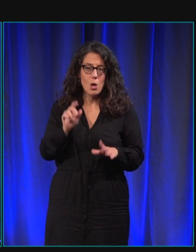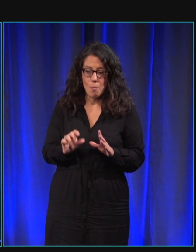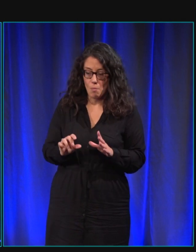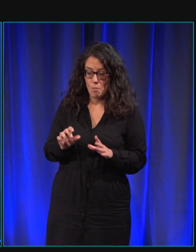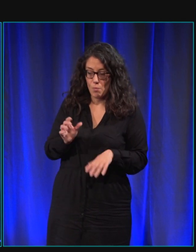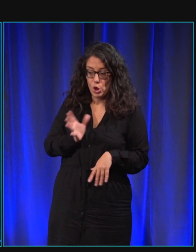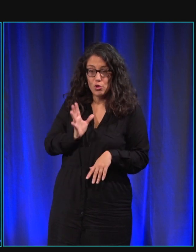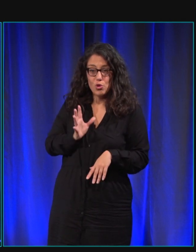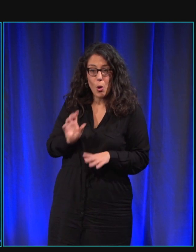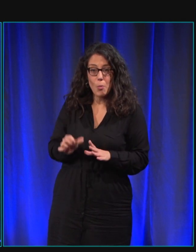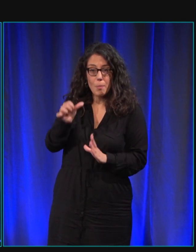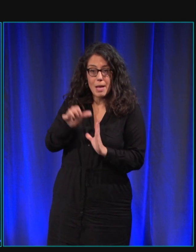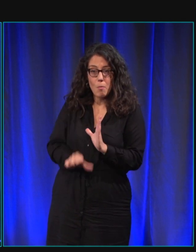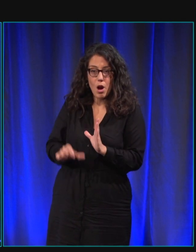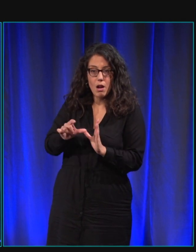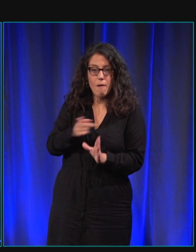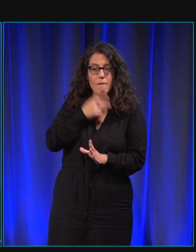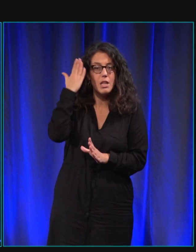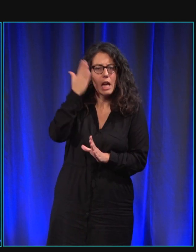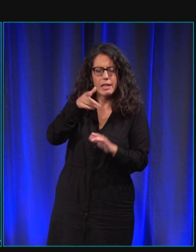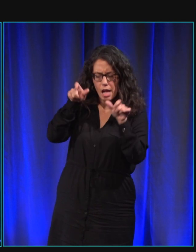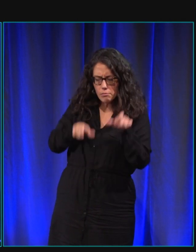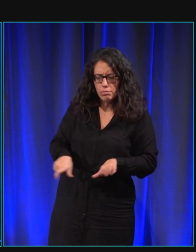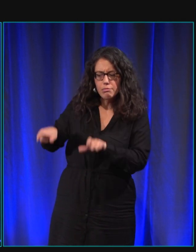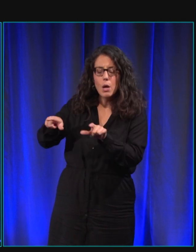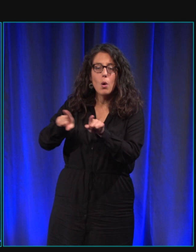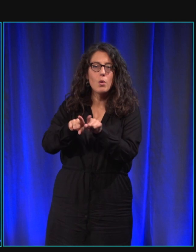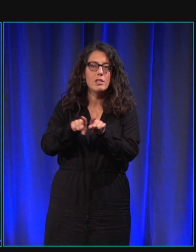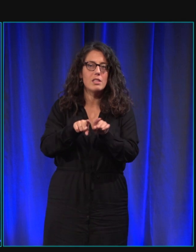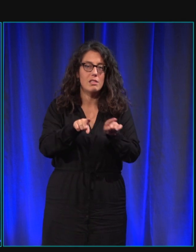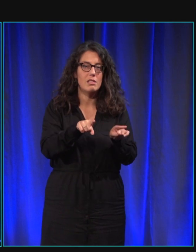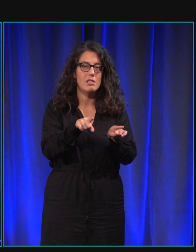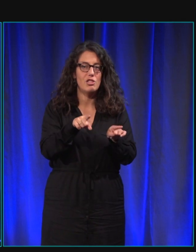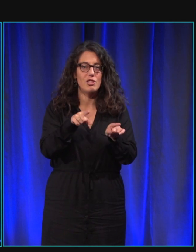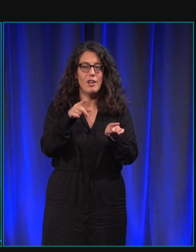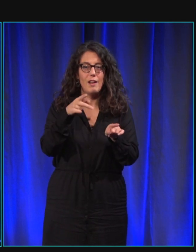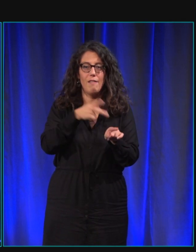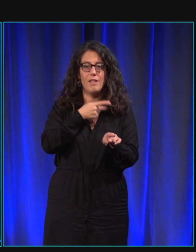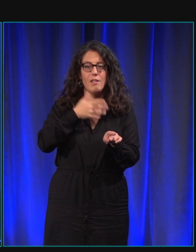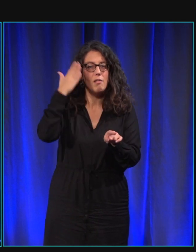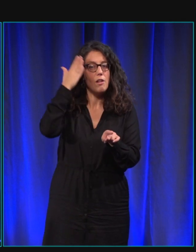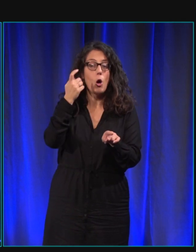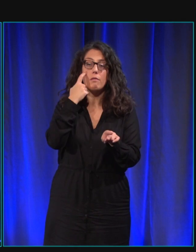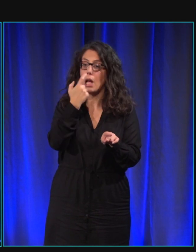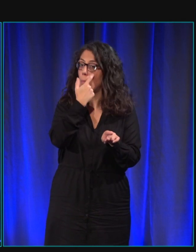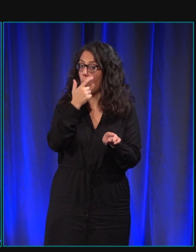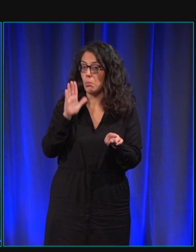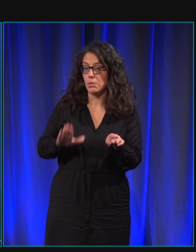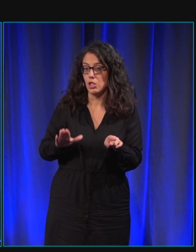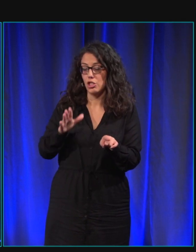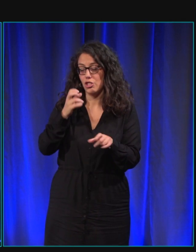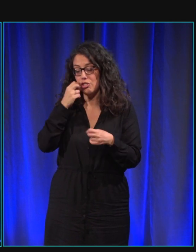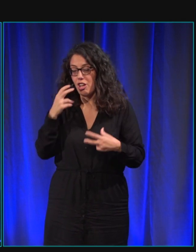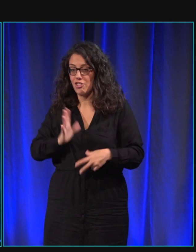ils ont des visites donc chez le vétérinaire et aussi chez chez le veteuil donc l'ophtalmo pour chien et chat